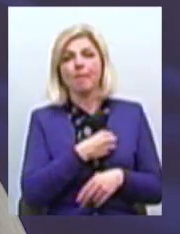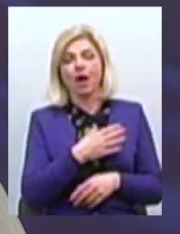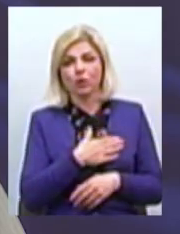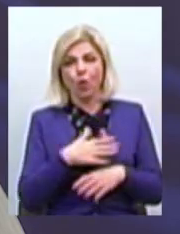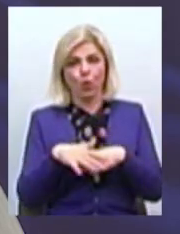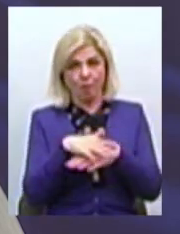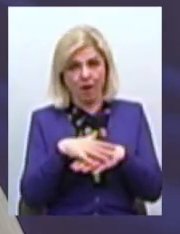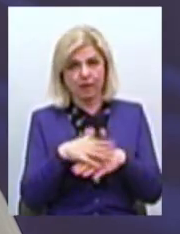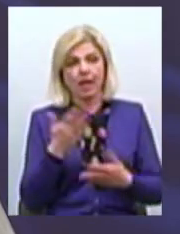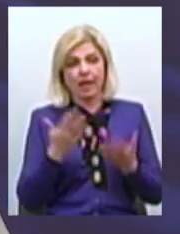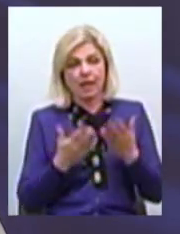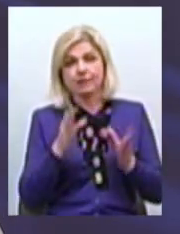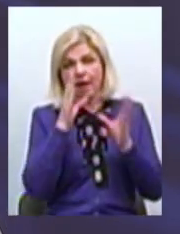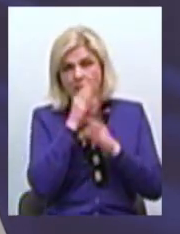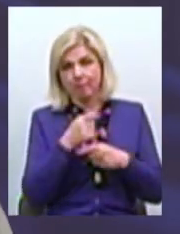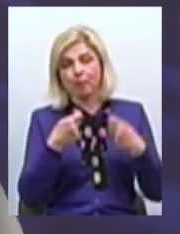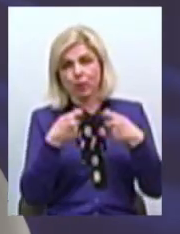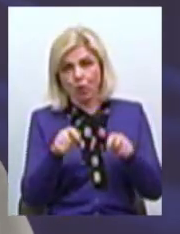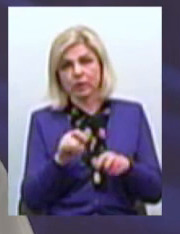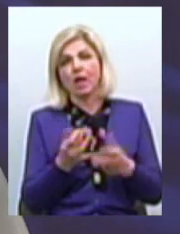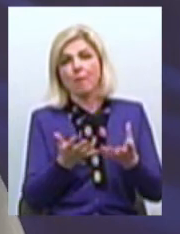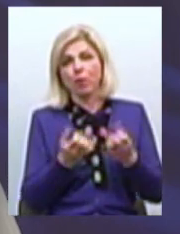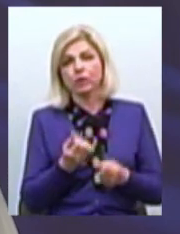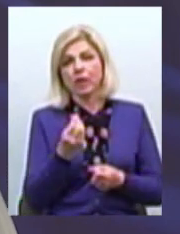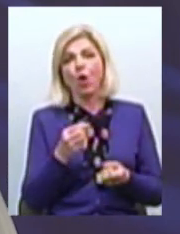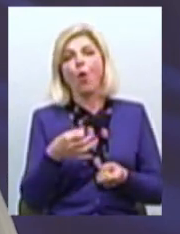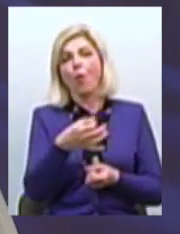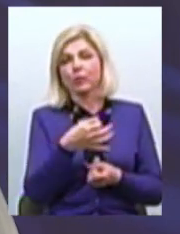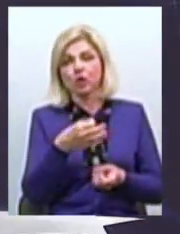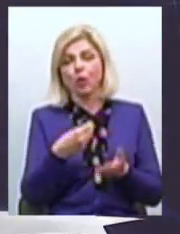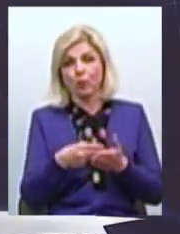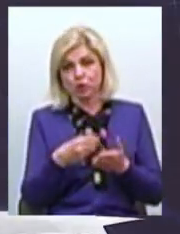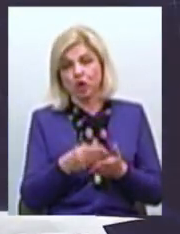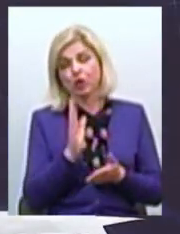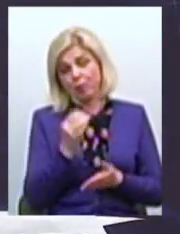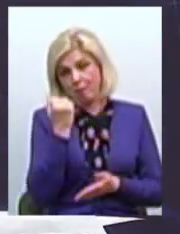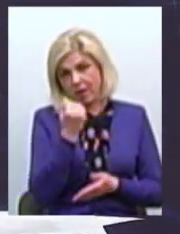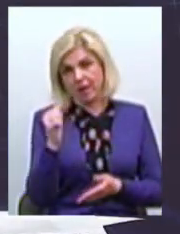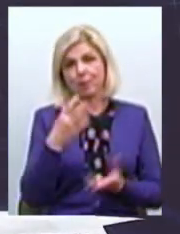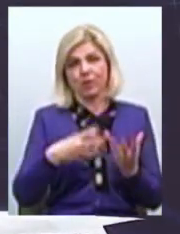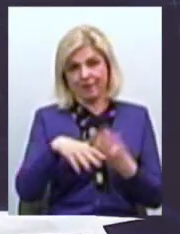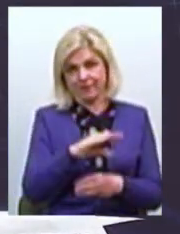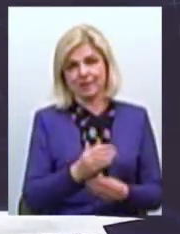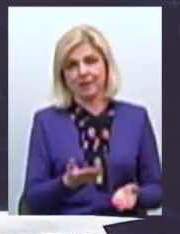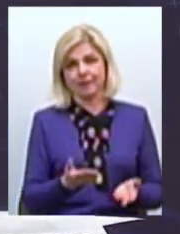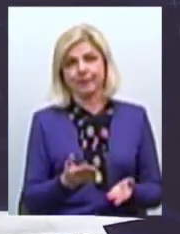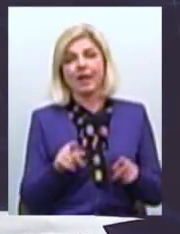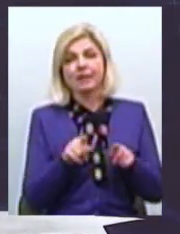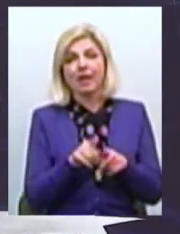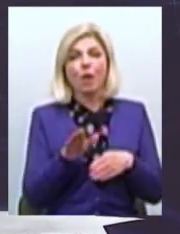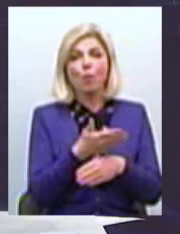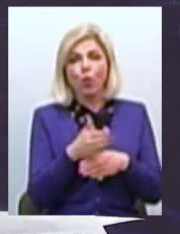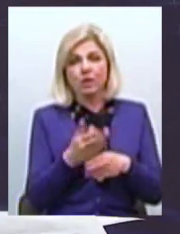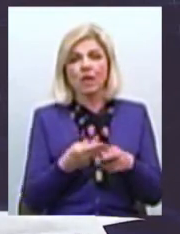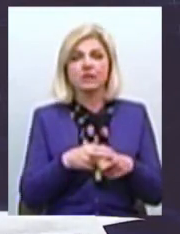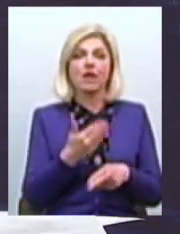нам вдасться його продати і отримати гроші обласний бюджет Це буде перемога всіх І тих же депутатів міської ради Таких поділів, це